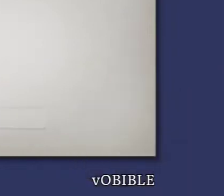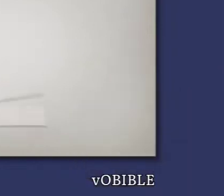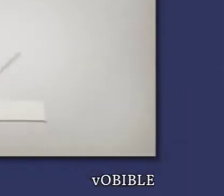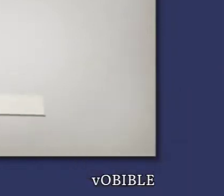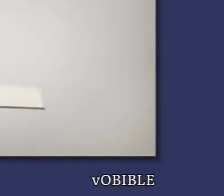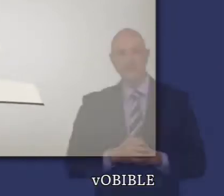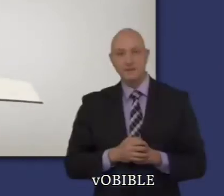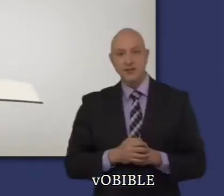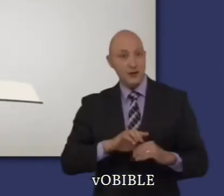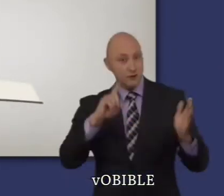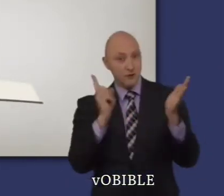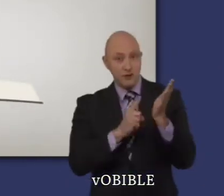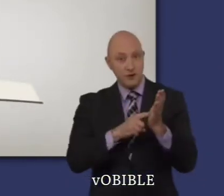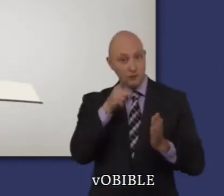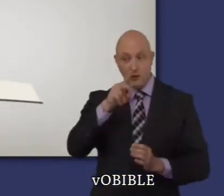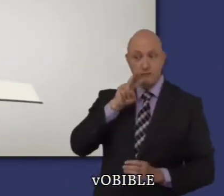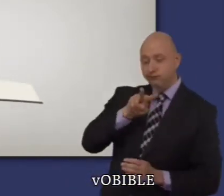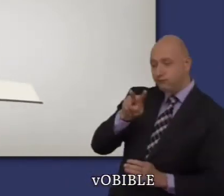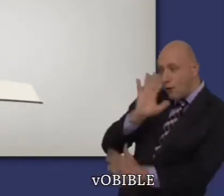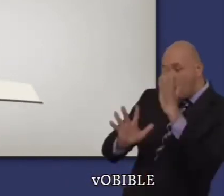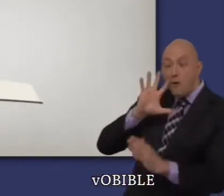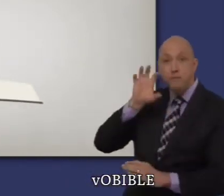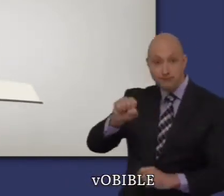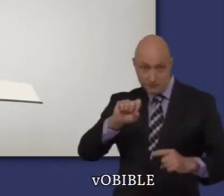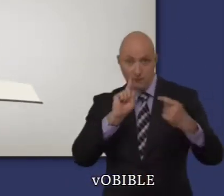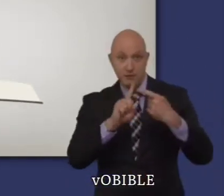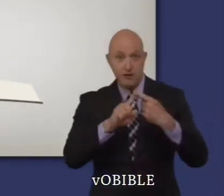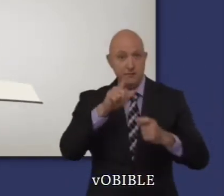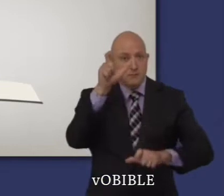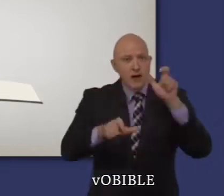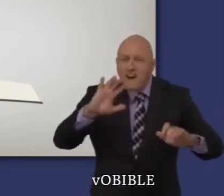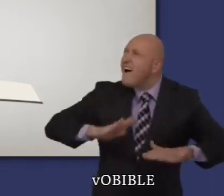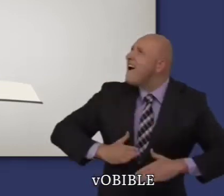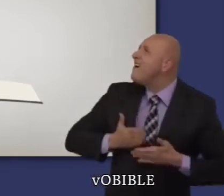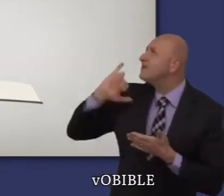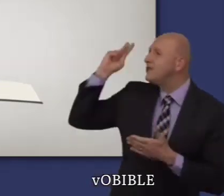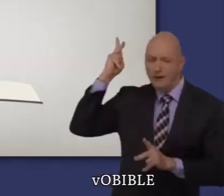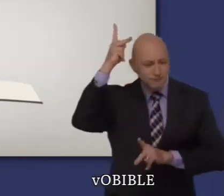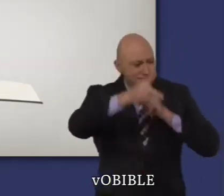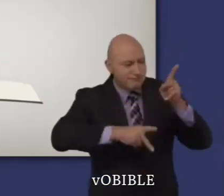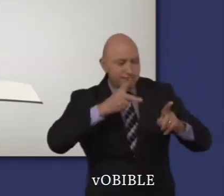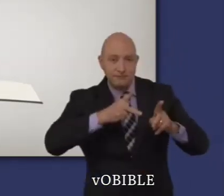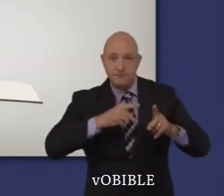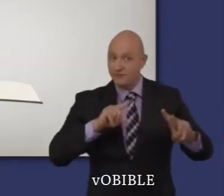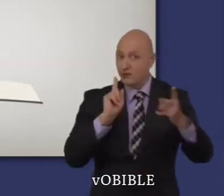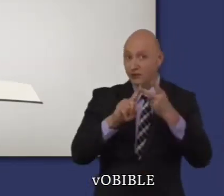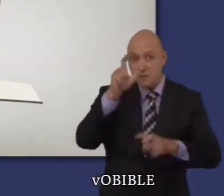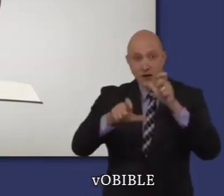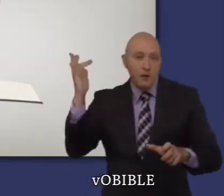Au cours de votre lecture du livre du Deutéronome, notez que Jéhovah accorde sa bénédiction à ceux qu'il aime